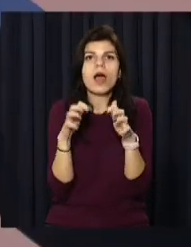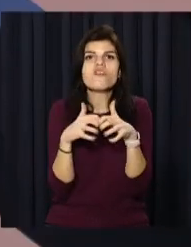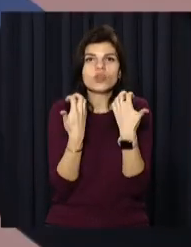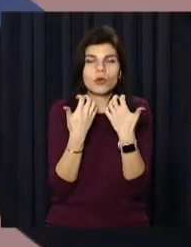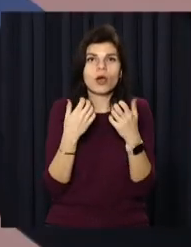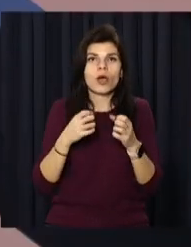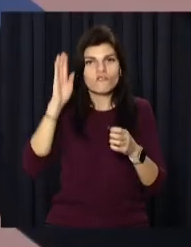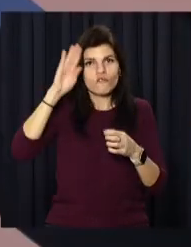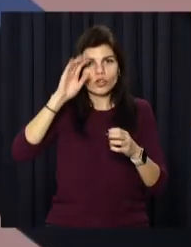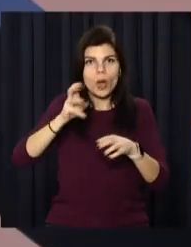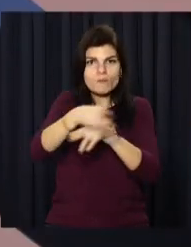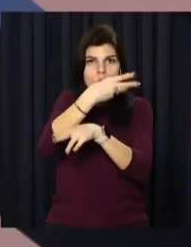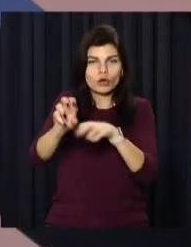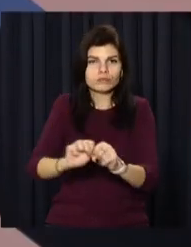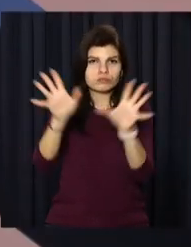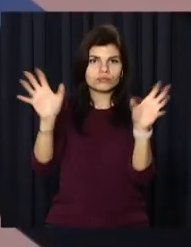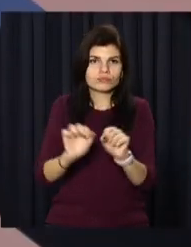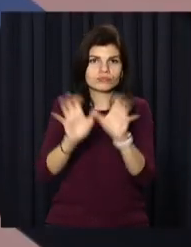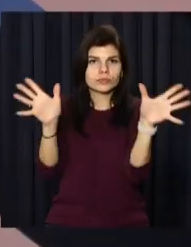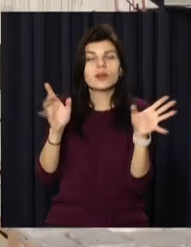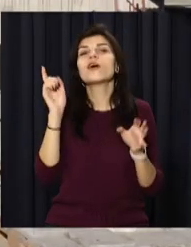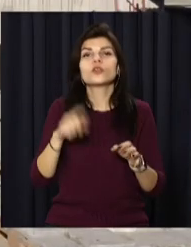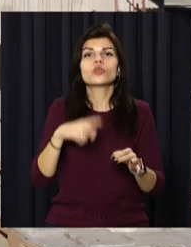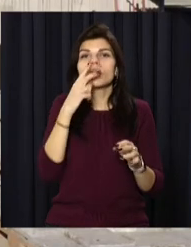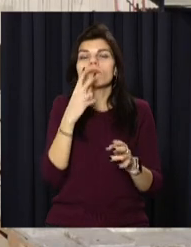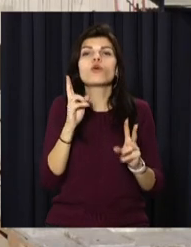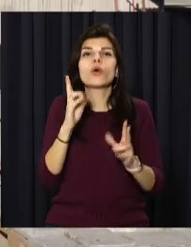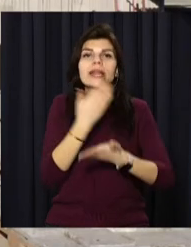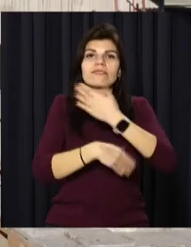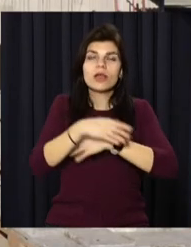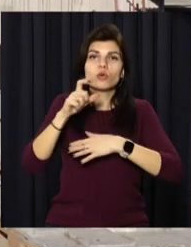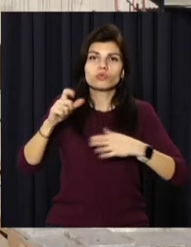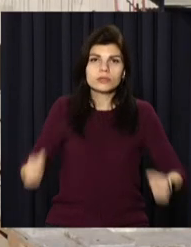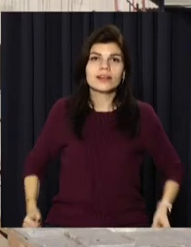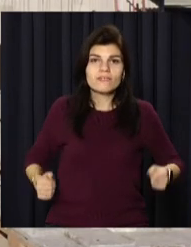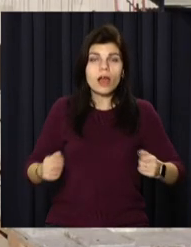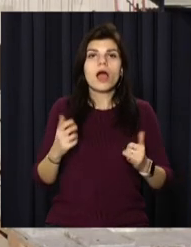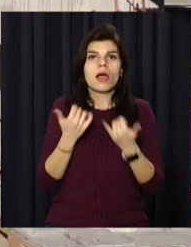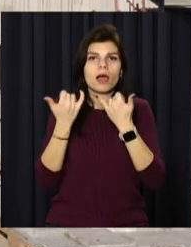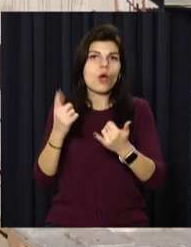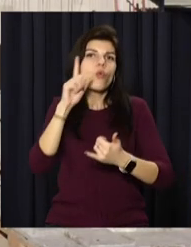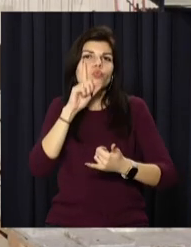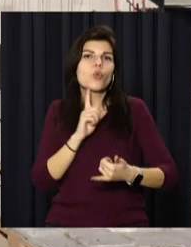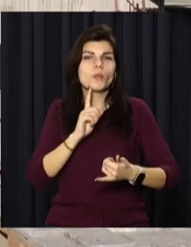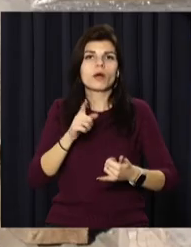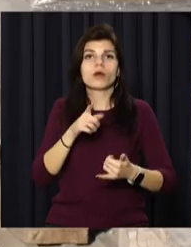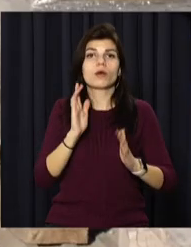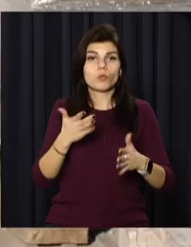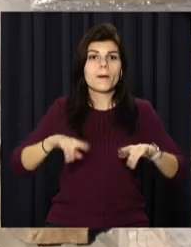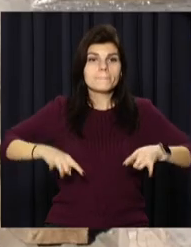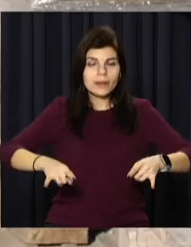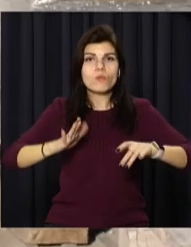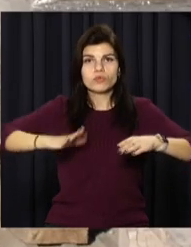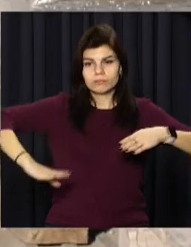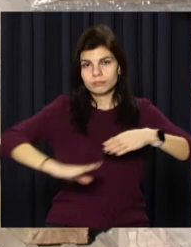системою поливу. Враховують і потреби відвідувачів з інвалідністю. На бульварі Кучеревського буде тактильна плитка, два